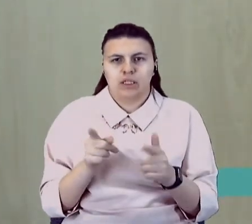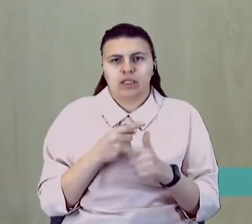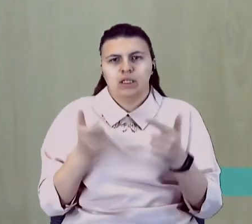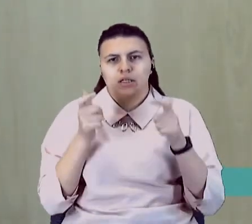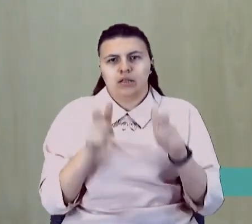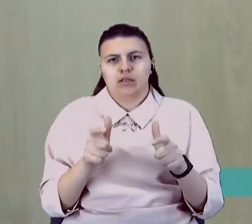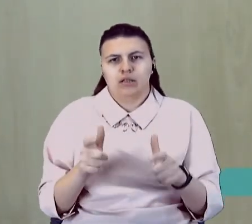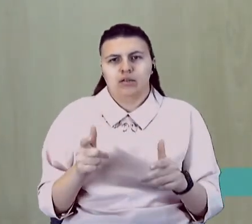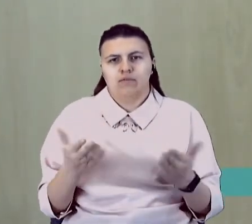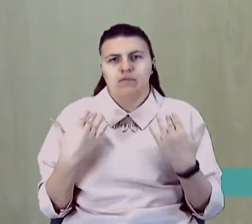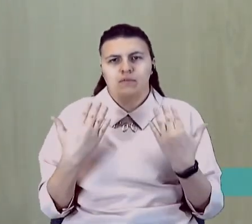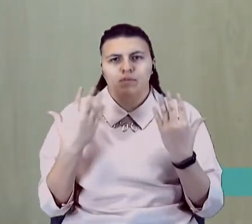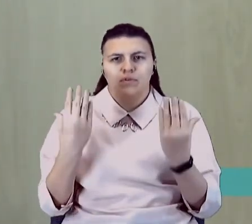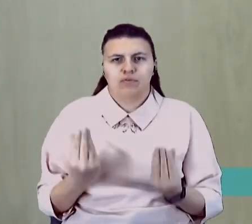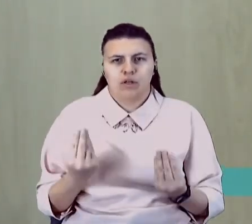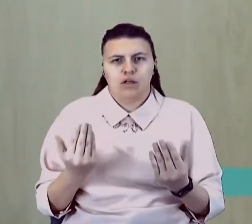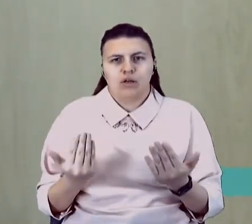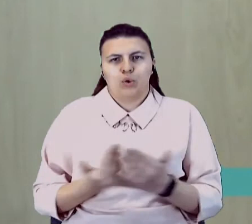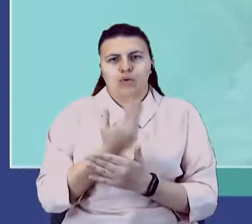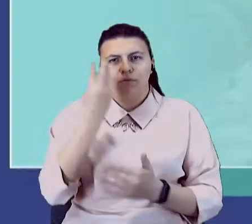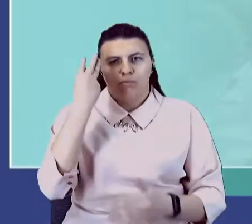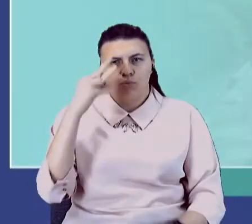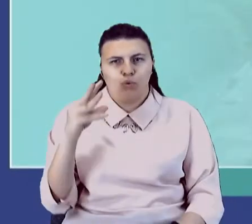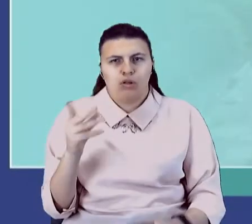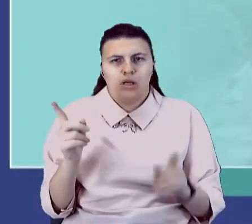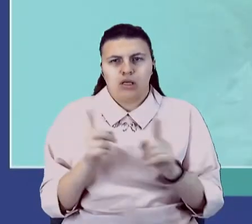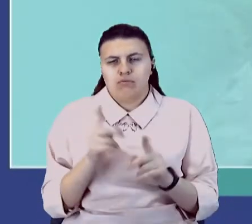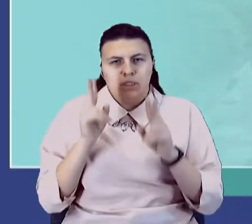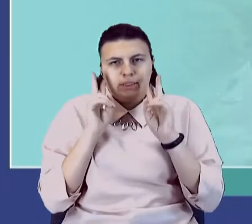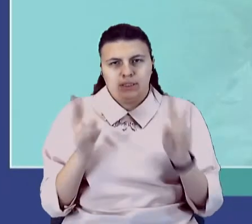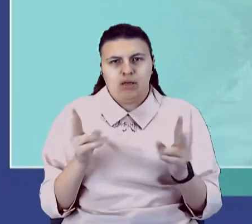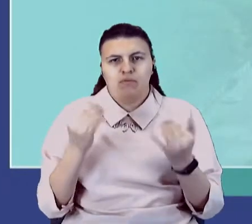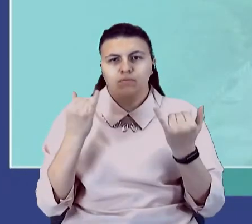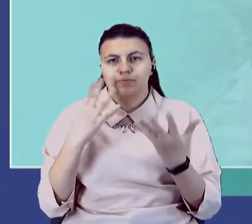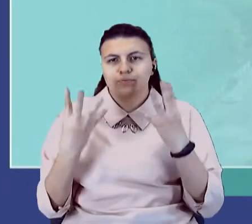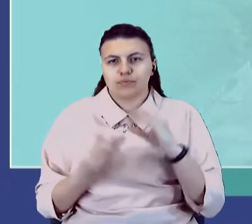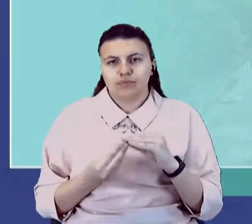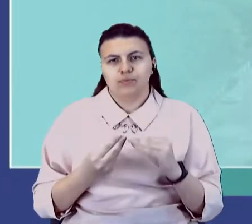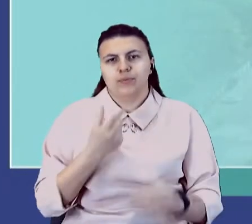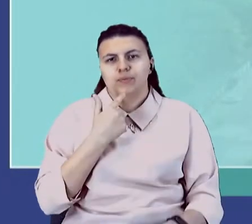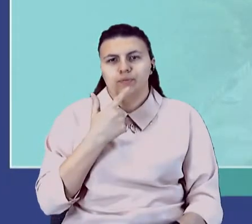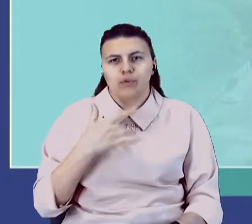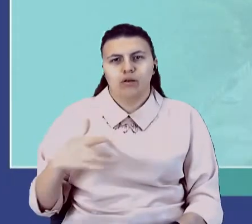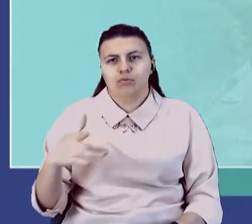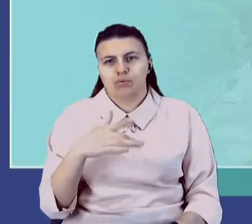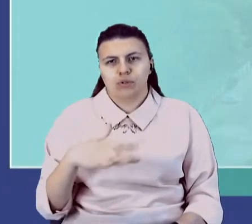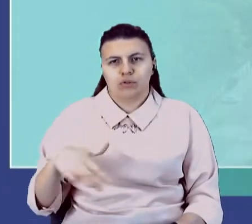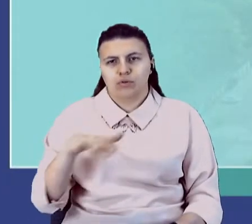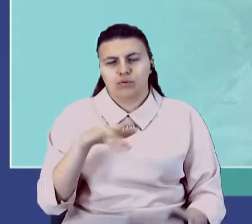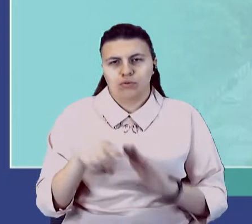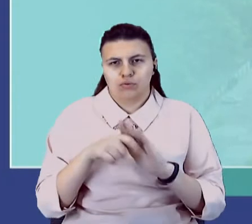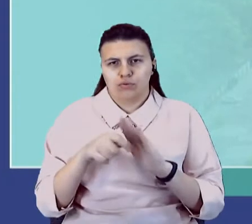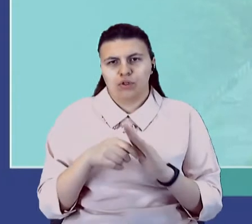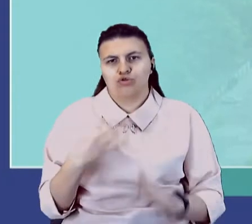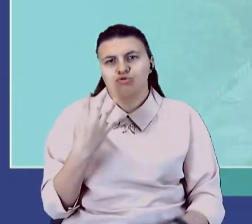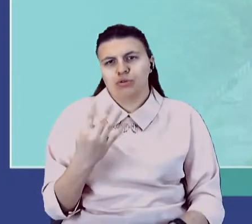вирішення. Ми, до жаль, не знаємо. Загалом від сьогодні до червоної зони на території Донеччини увійшли чотири міста –